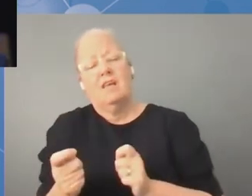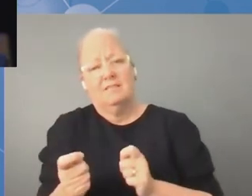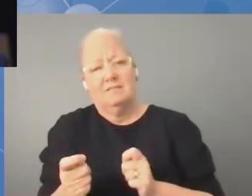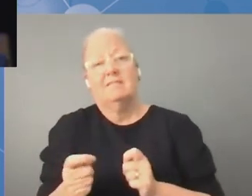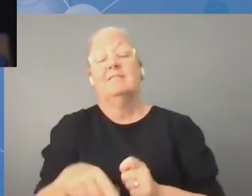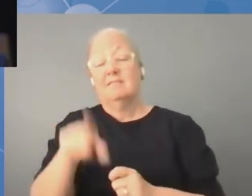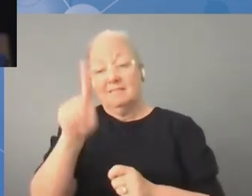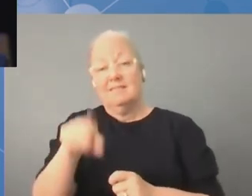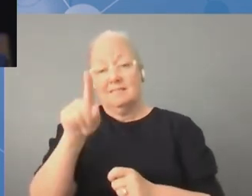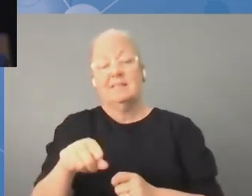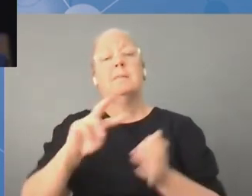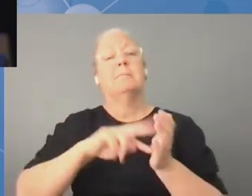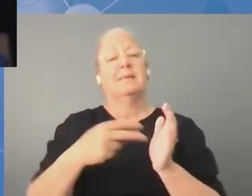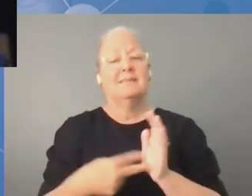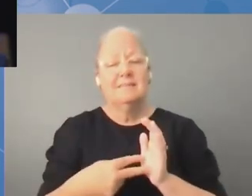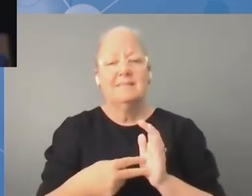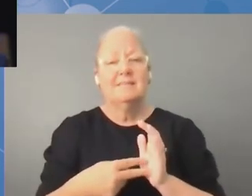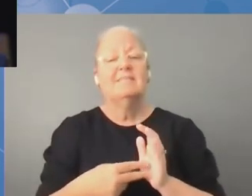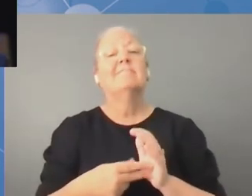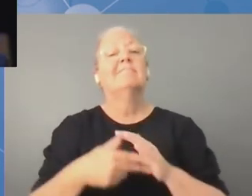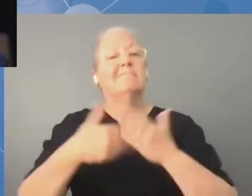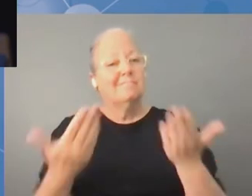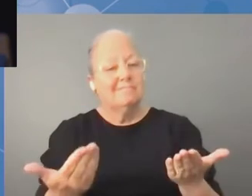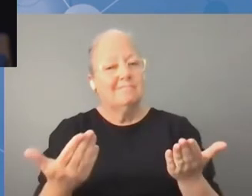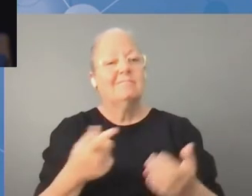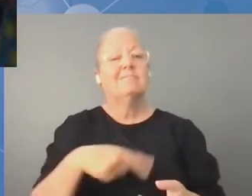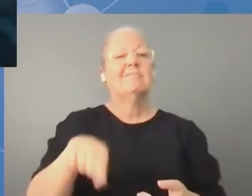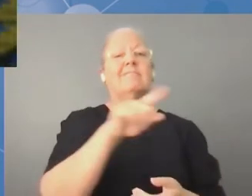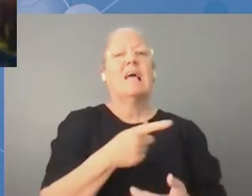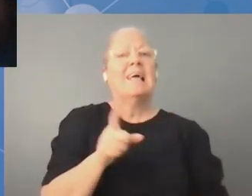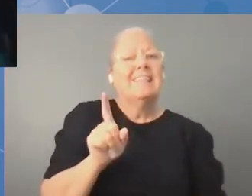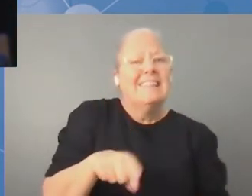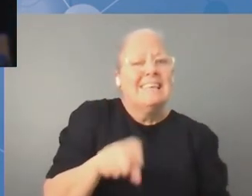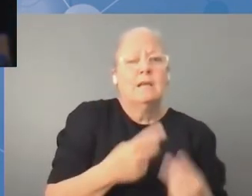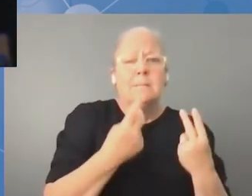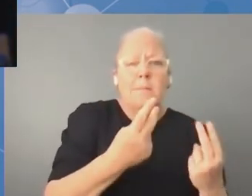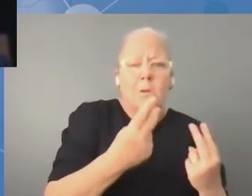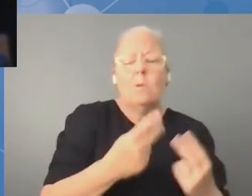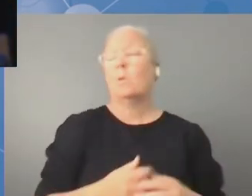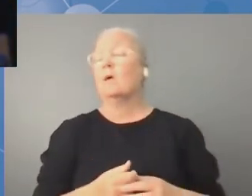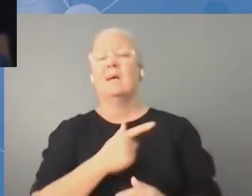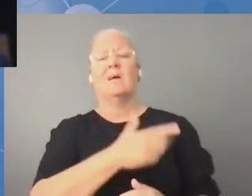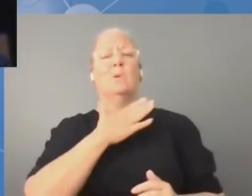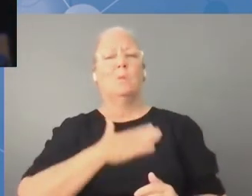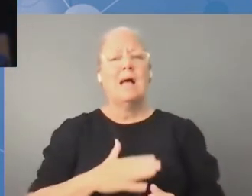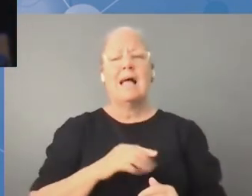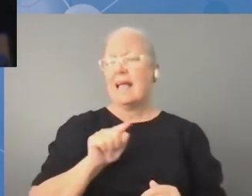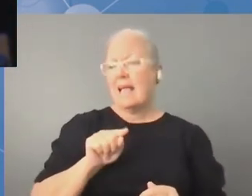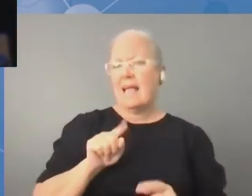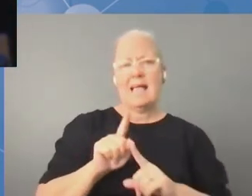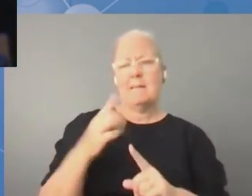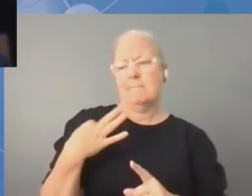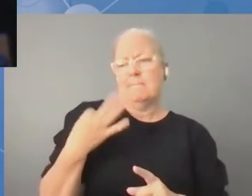natomiast mają utrudniony dostęp, ponieważ zasady zostały zmienione. Zostały zmienione